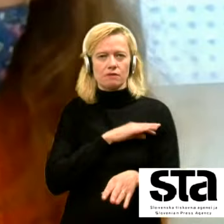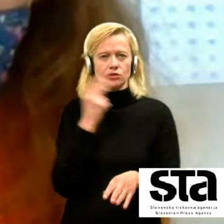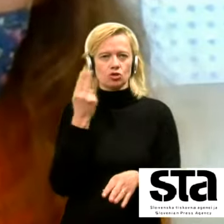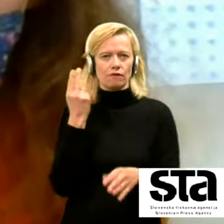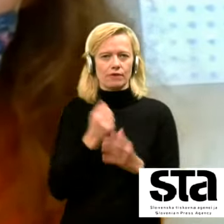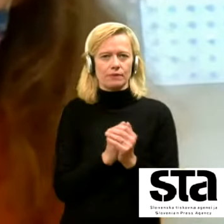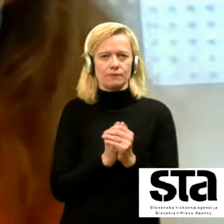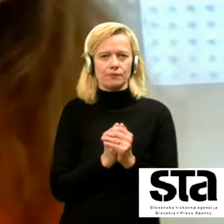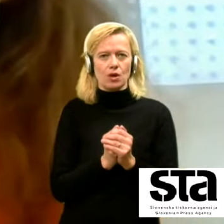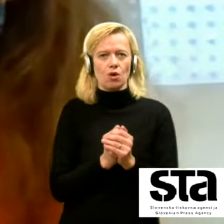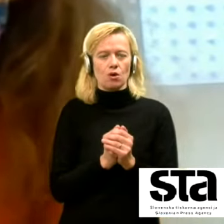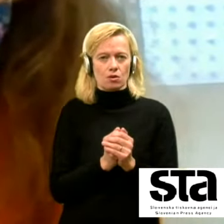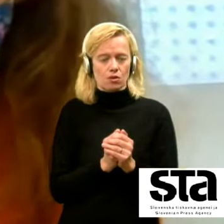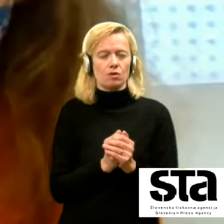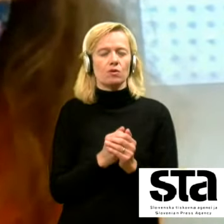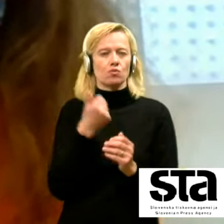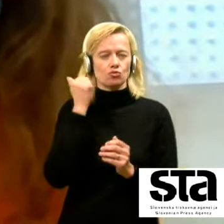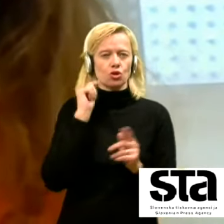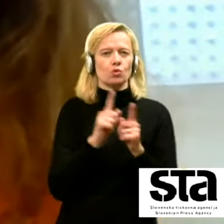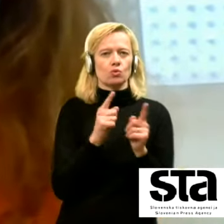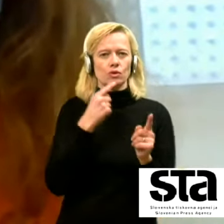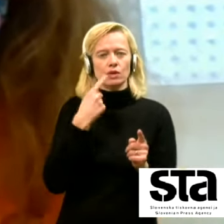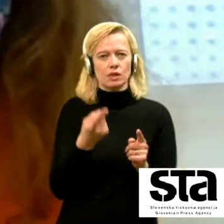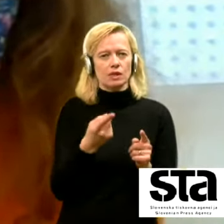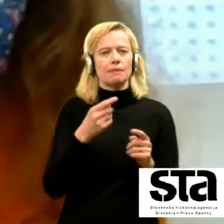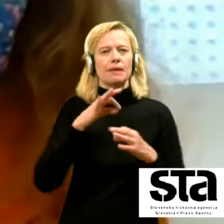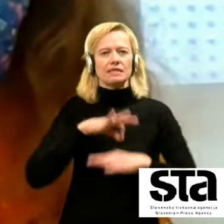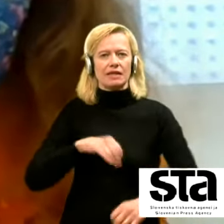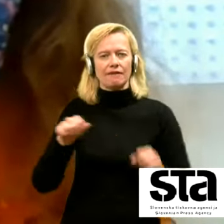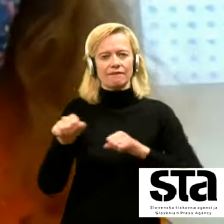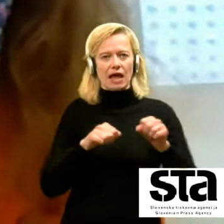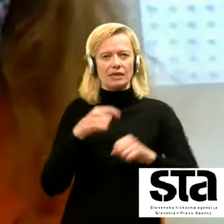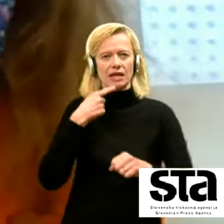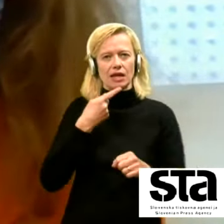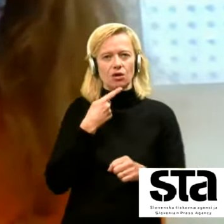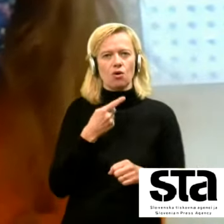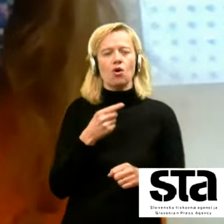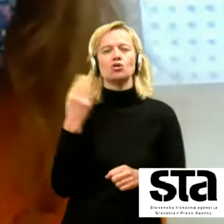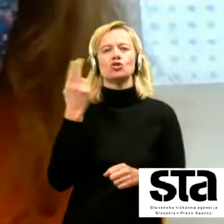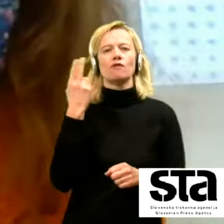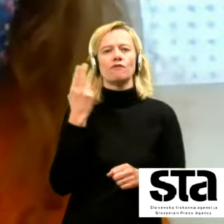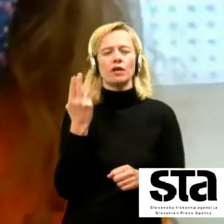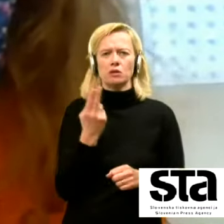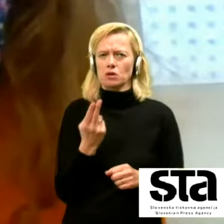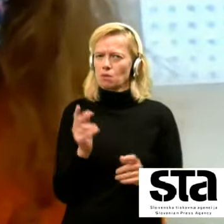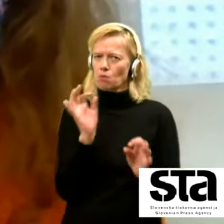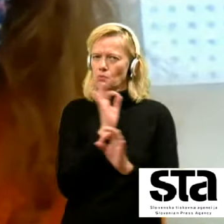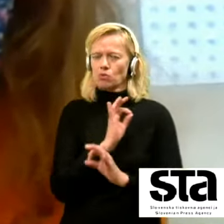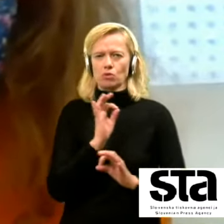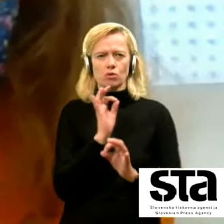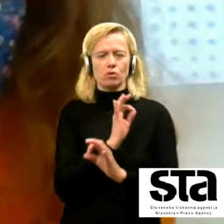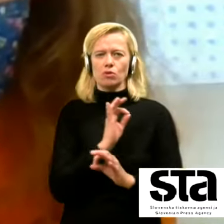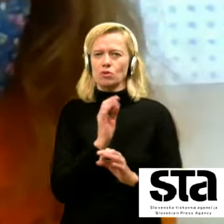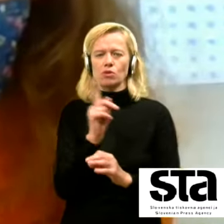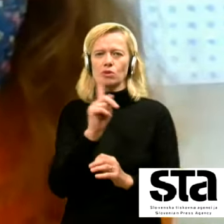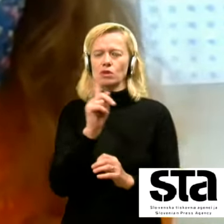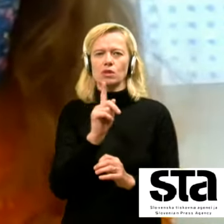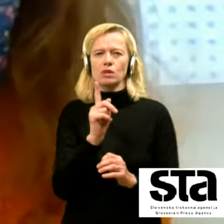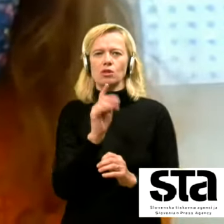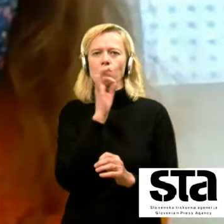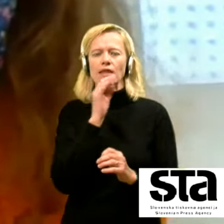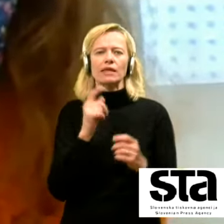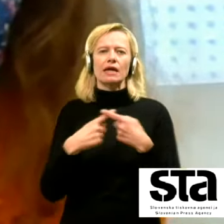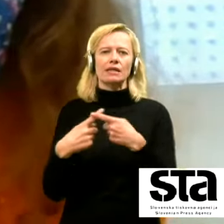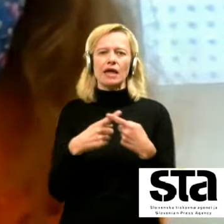izpostavil tudi predsednik vlade v parlamentu ki je dejal da Slovenija po nobenem kriteriju ni najslabša v